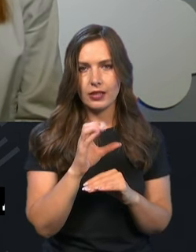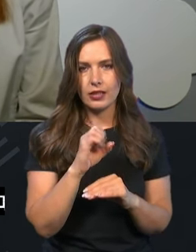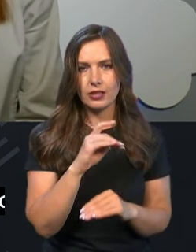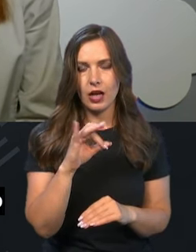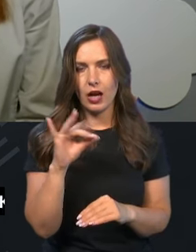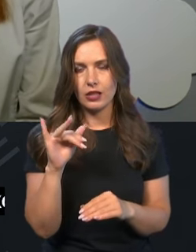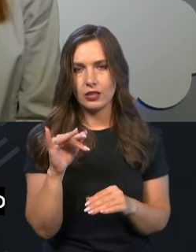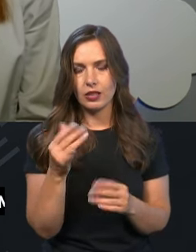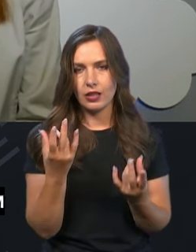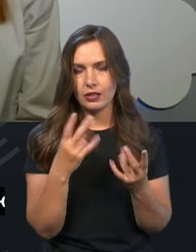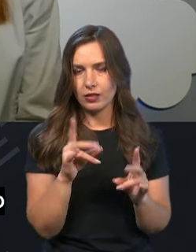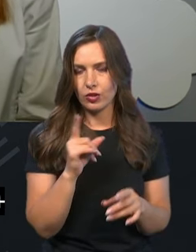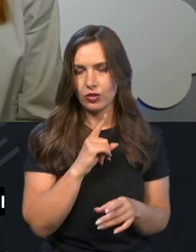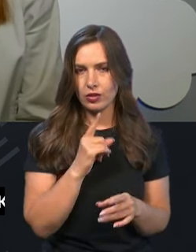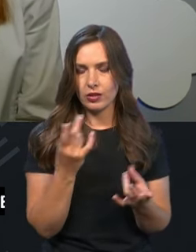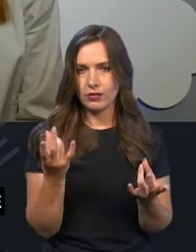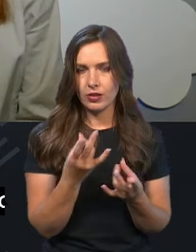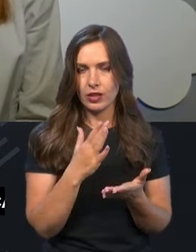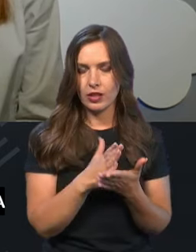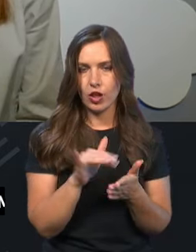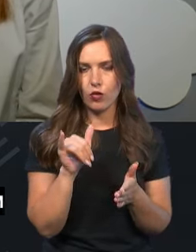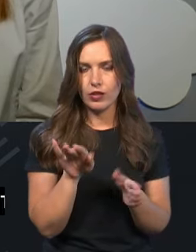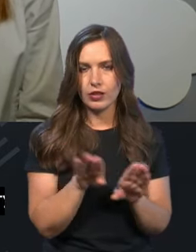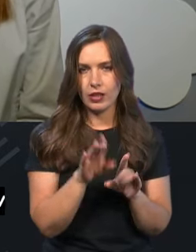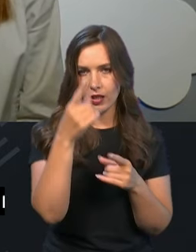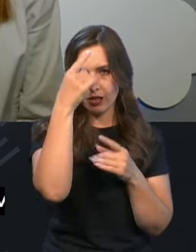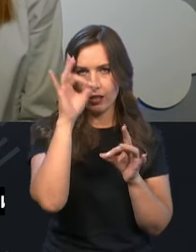часом їх не варто очікувати чи варто? Чи є у вас така інформація?